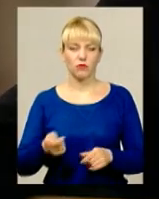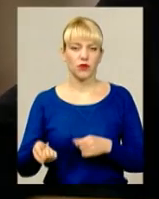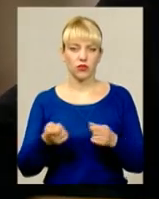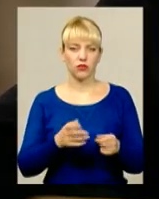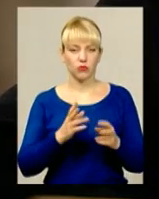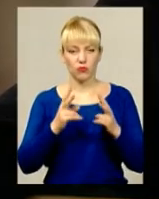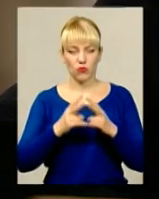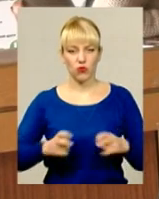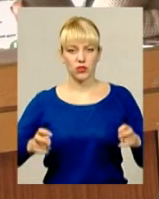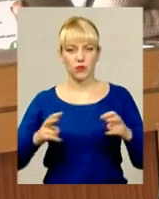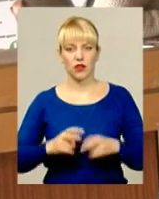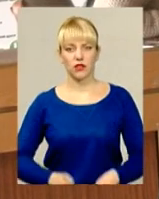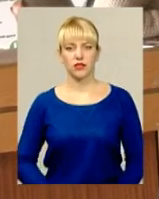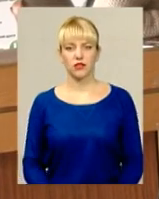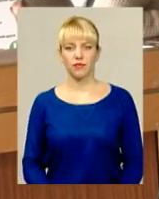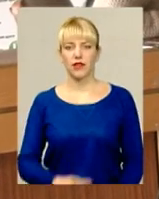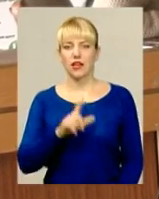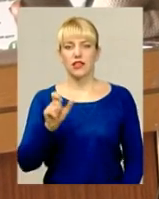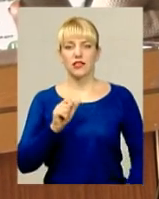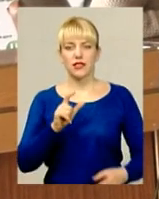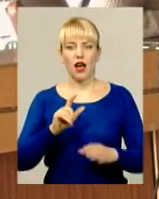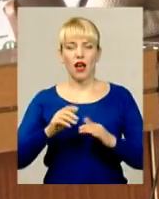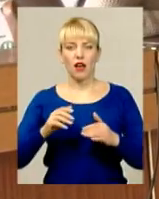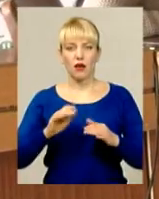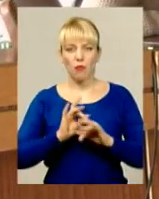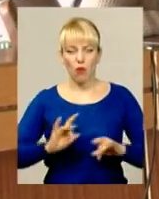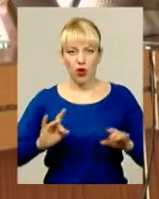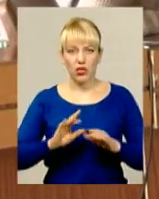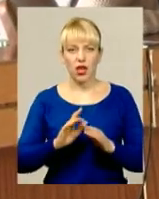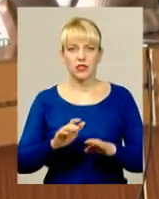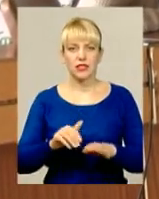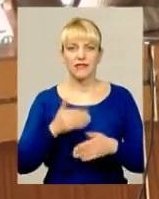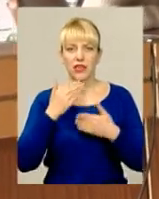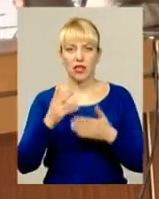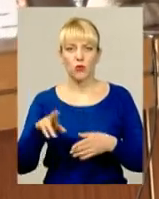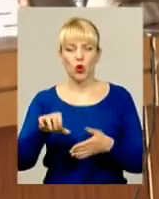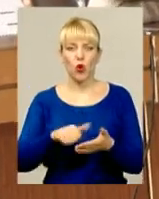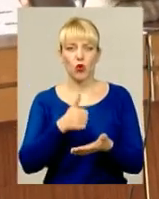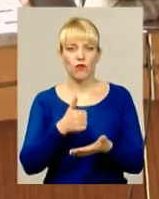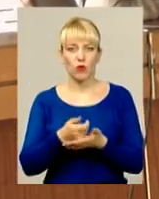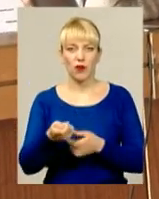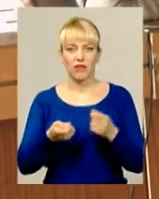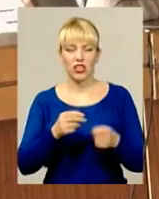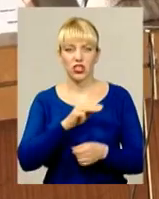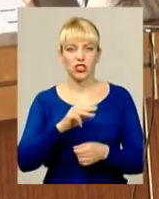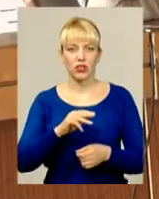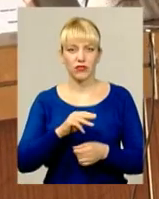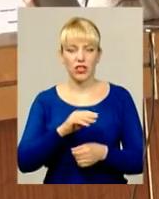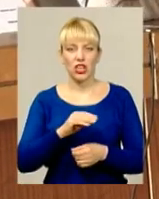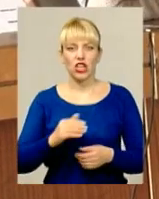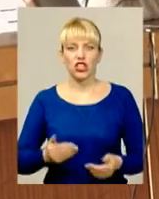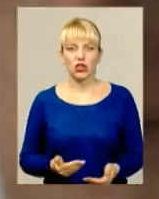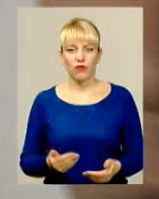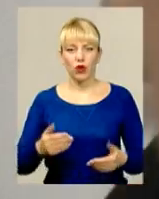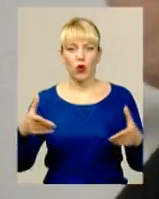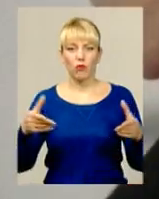розбиратися. За поясненням звертаємося до голови правління того ж таки житлово-будівельного кооперативу «Подільський край» Михайла